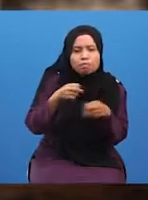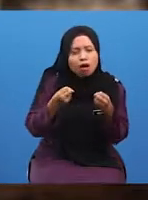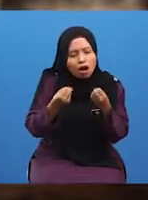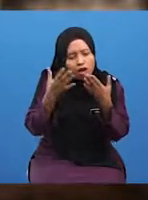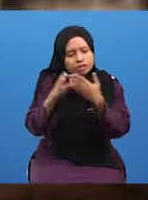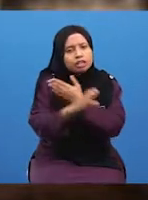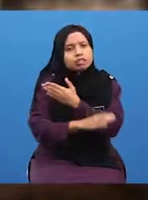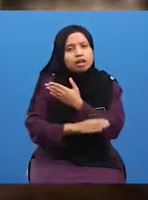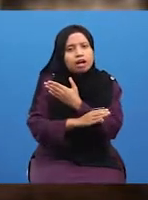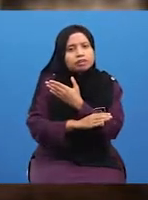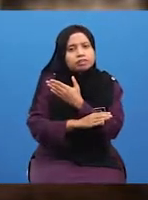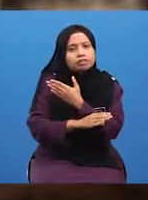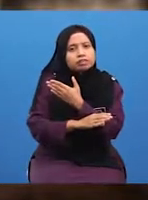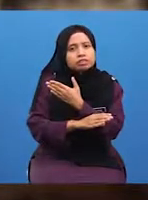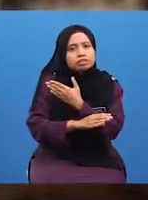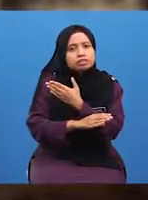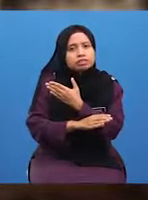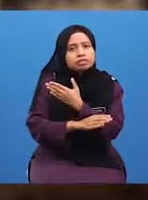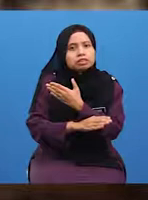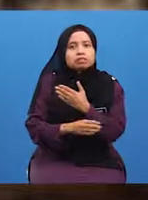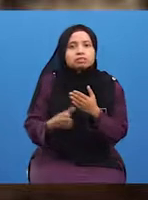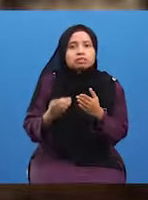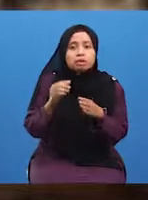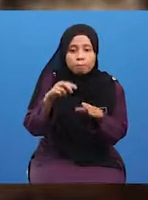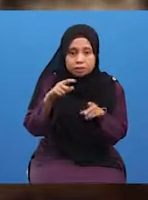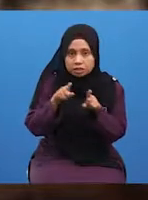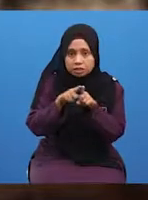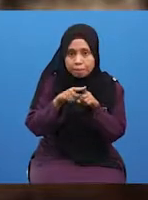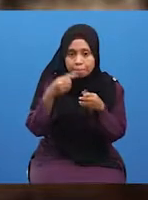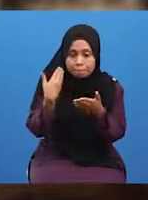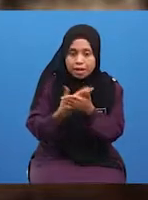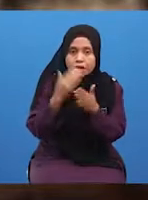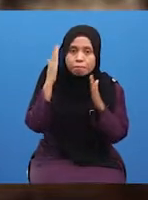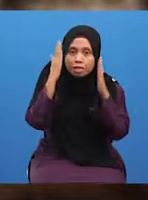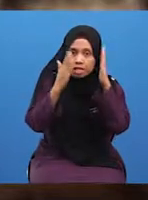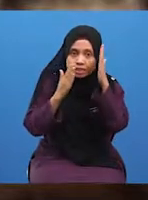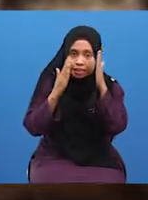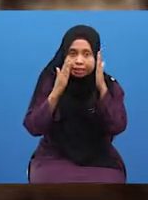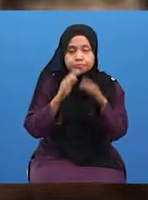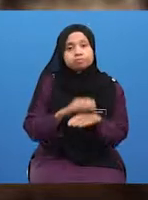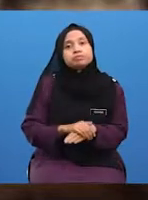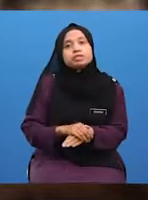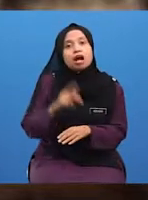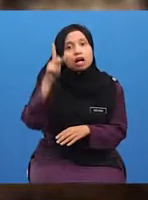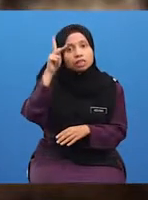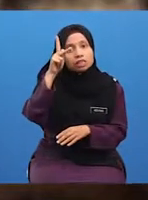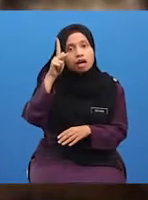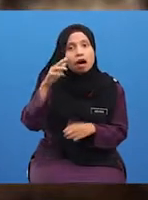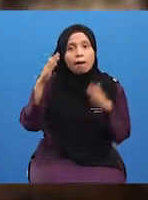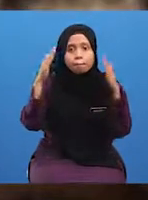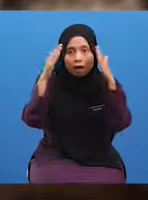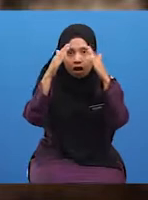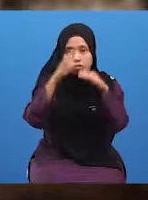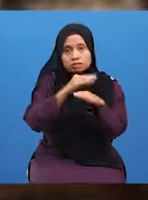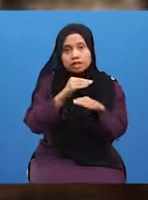termasuk di semenanjung Tanah Melayu seperti Kedah, Pahang dan Melaka.